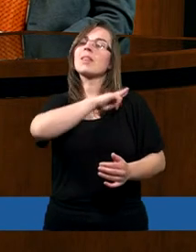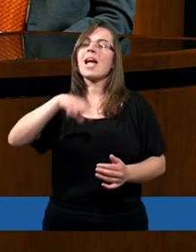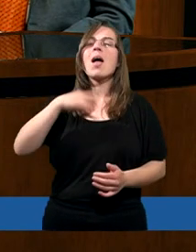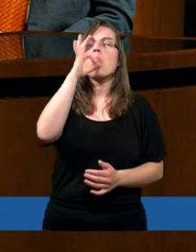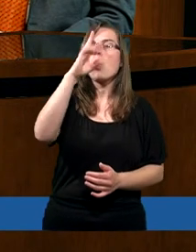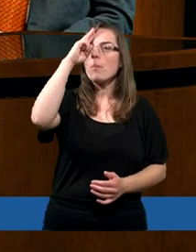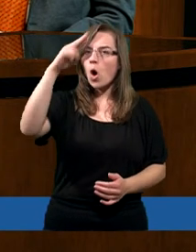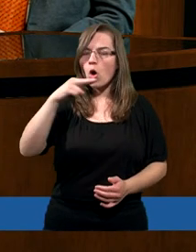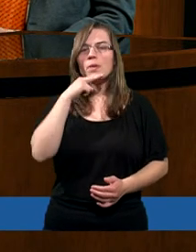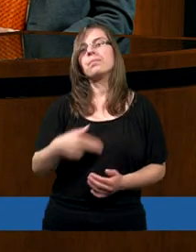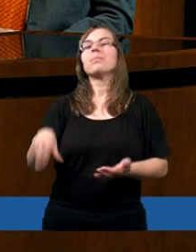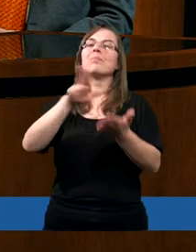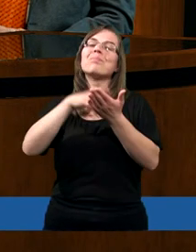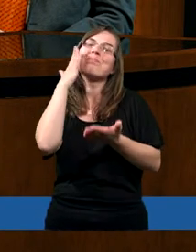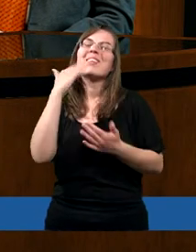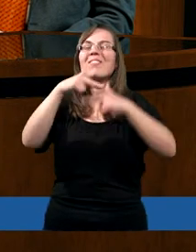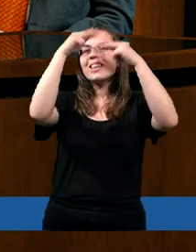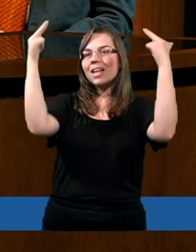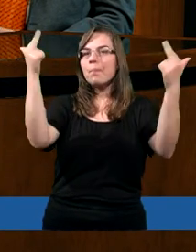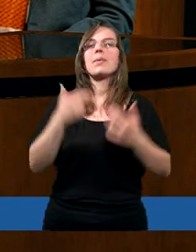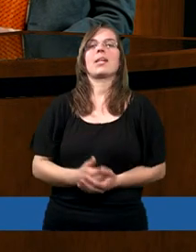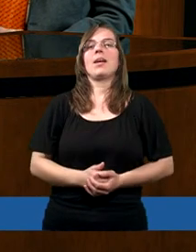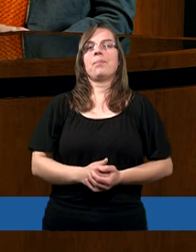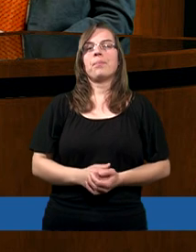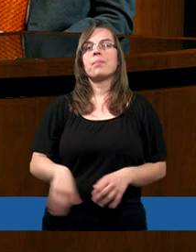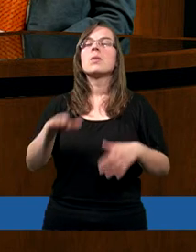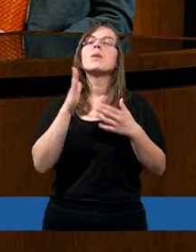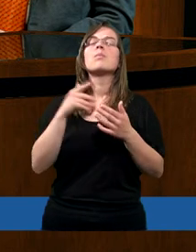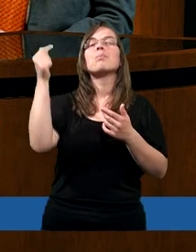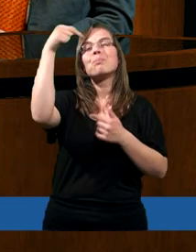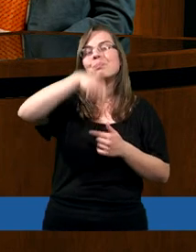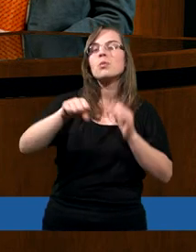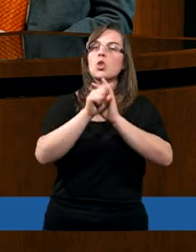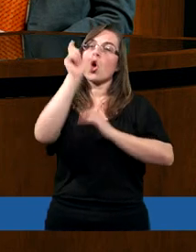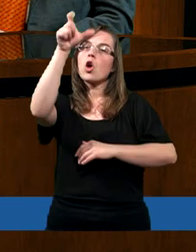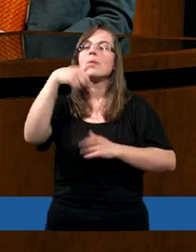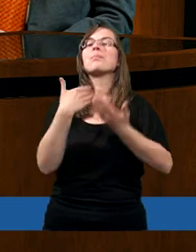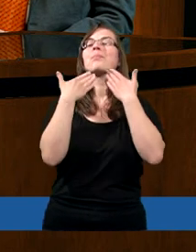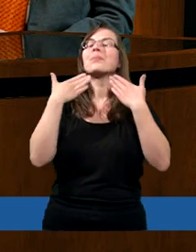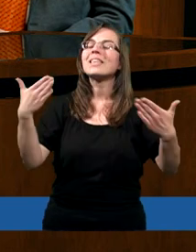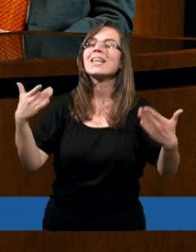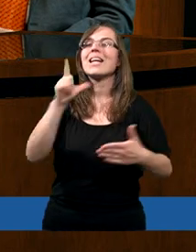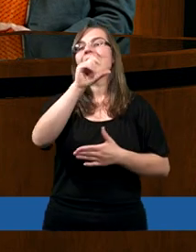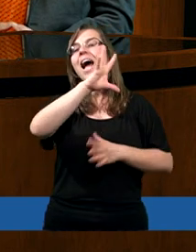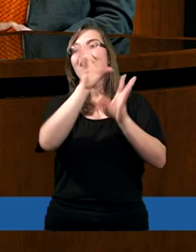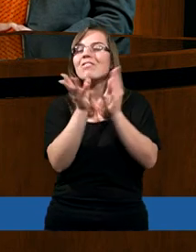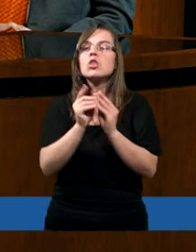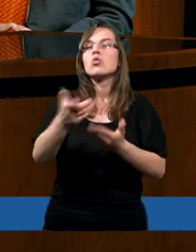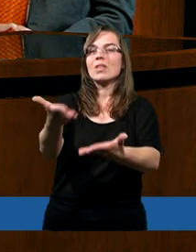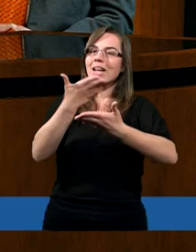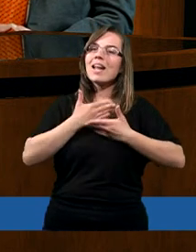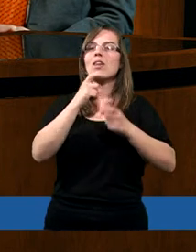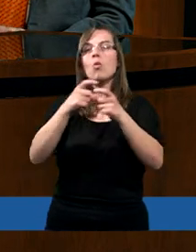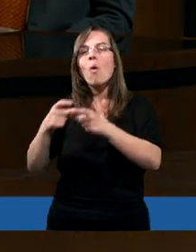Nasz dobry Ojcze, który mieszkasz w niebie, wchodzimy do Ciebie, aby dziękować Ci za Słowa, które nam